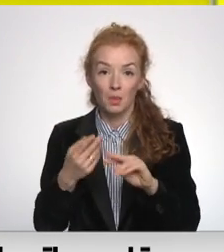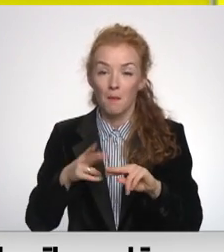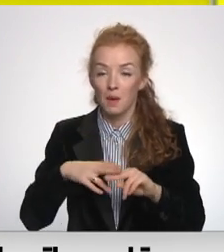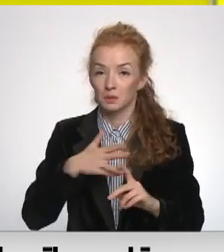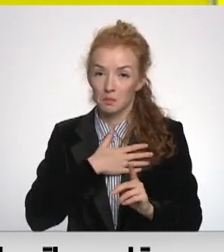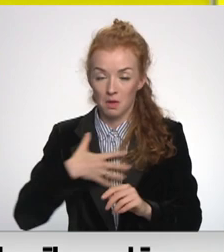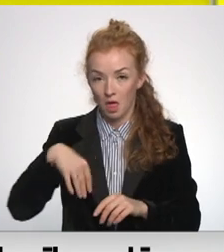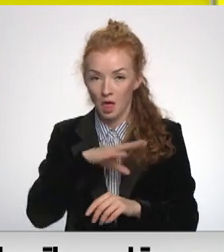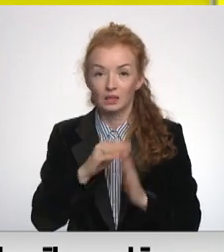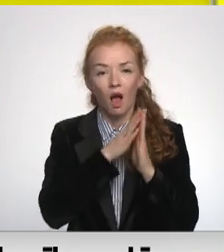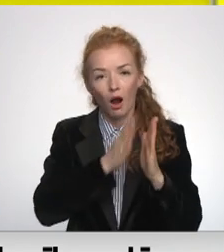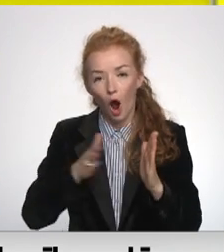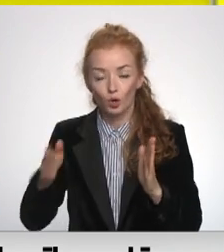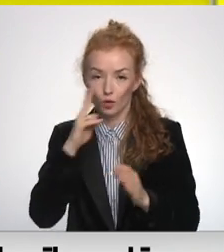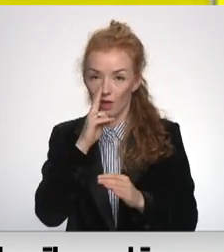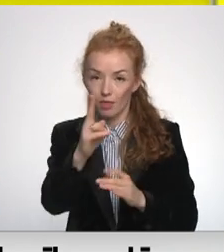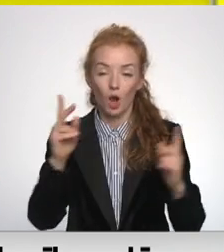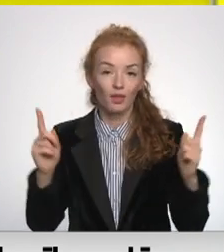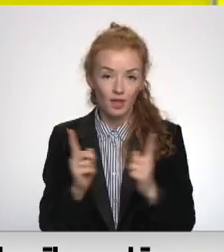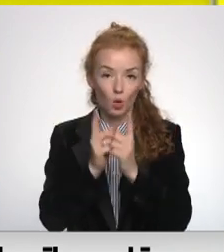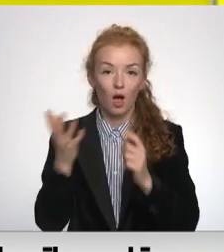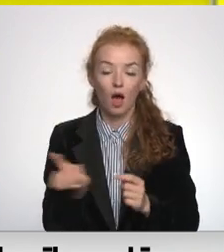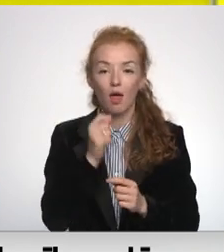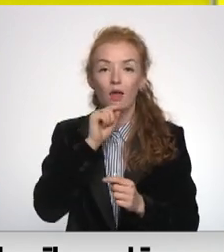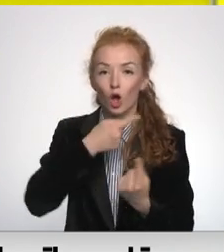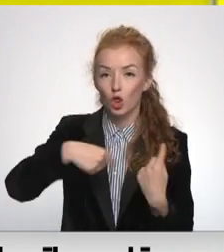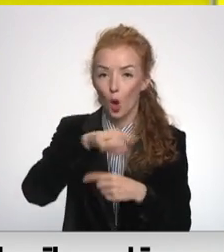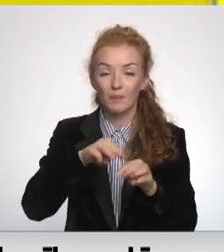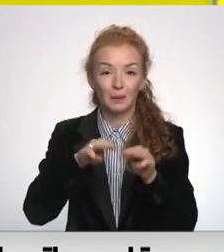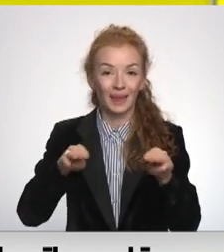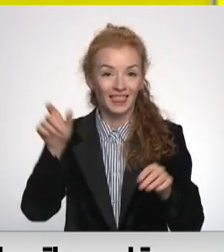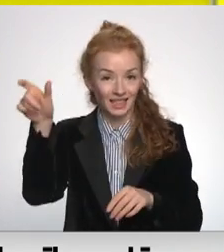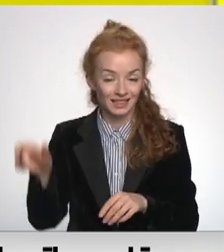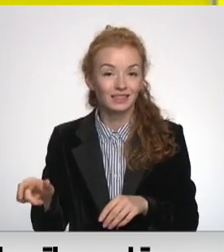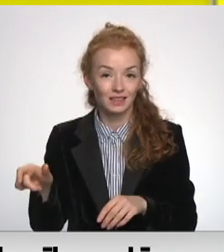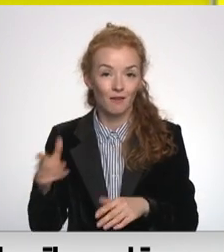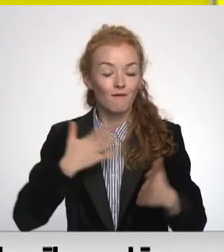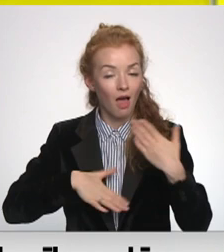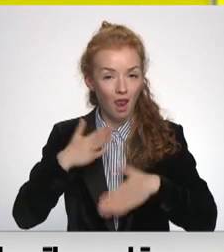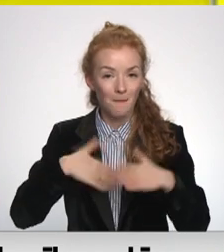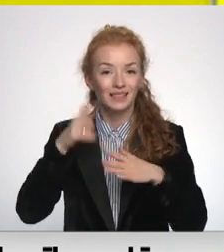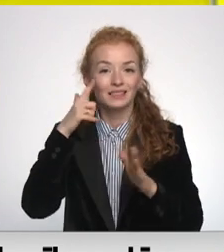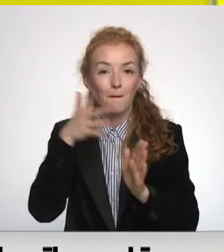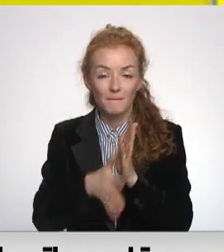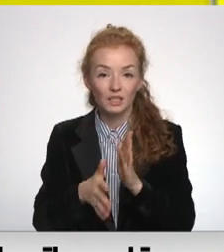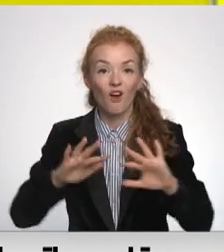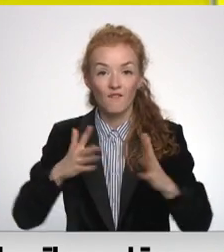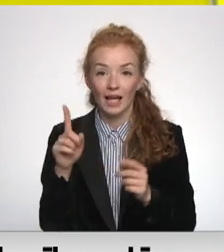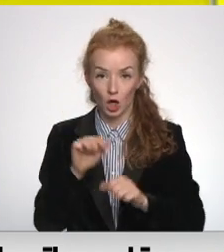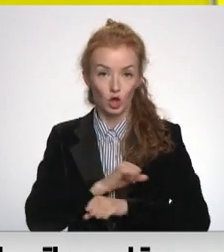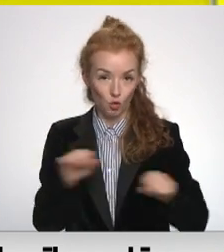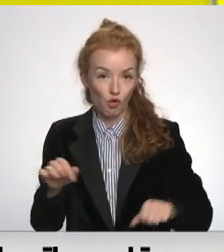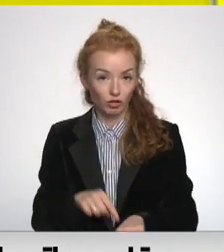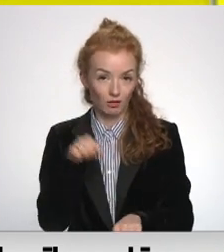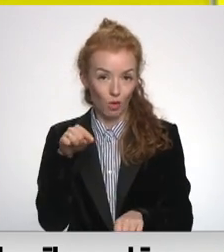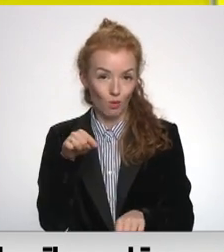mēs arī katru nedēļu, tiekoties ar ekonomikas ministri, vēlamies saprast, cik droši ir tā sajūta.